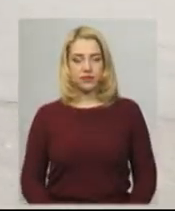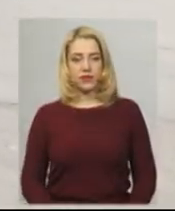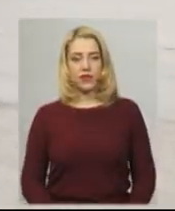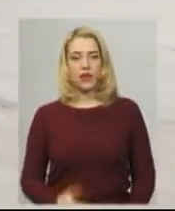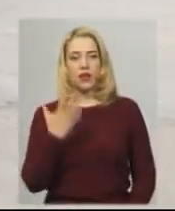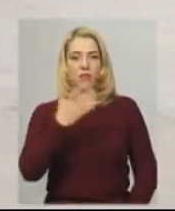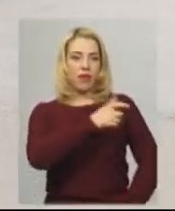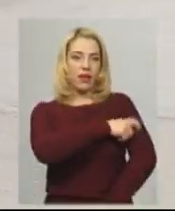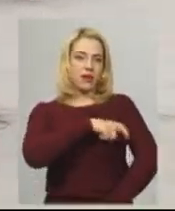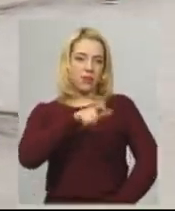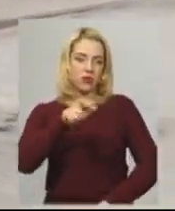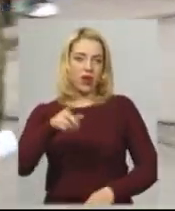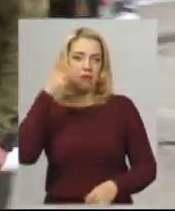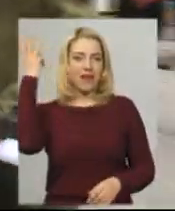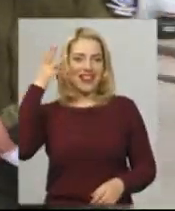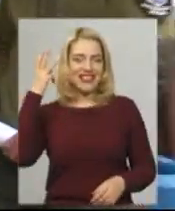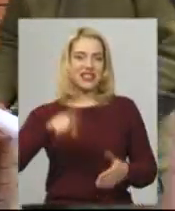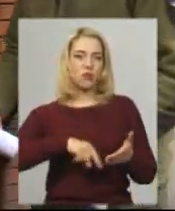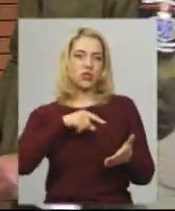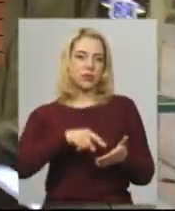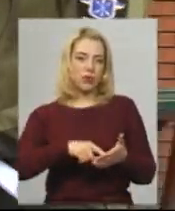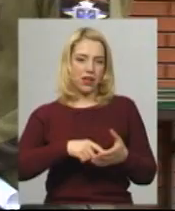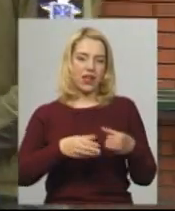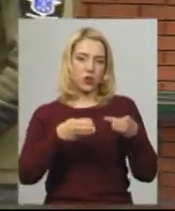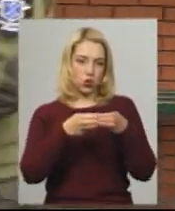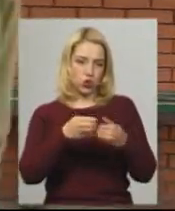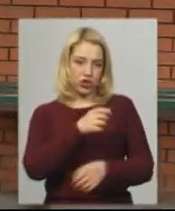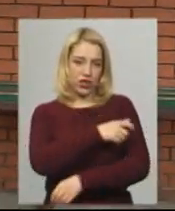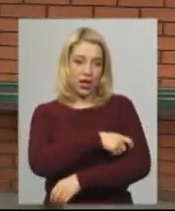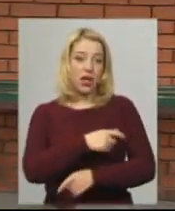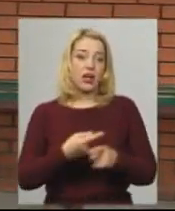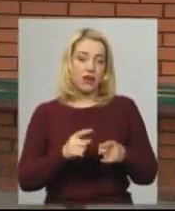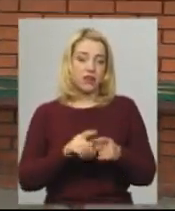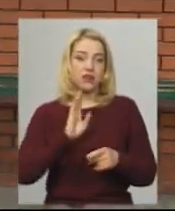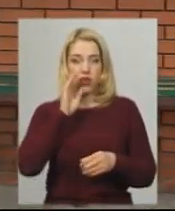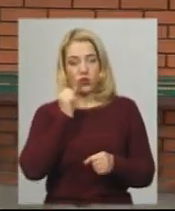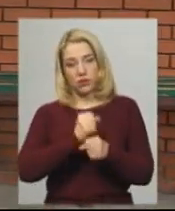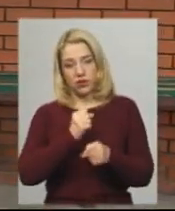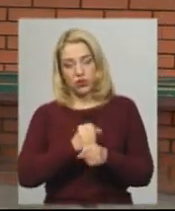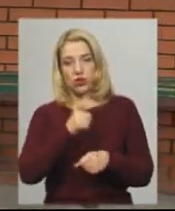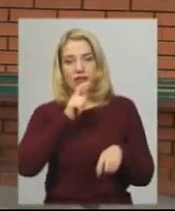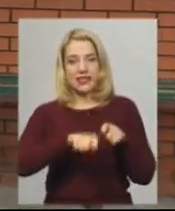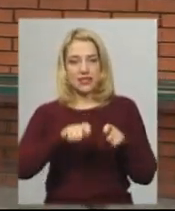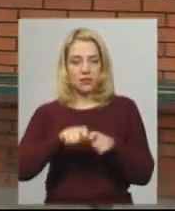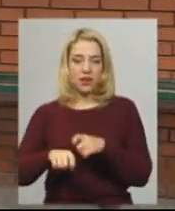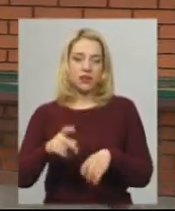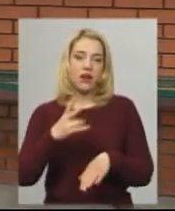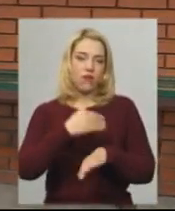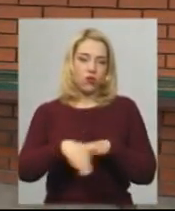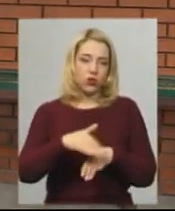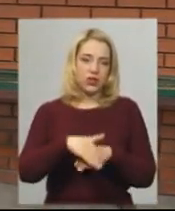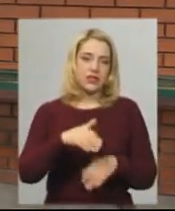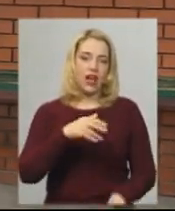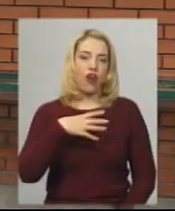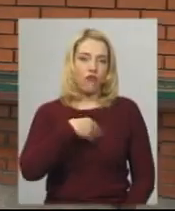П'ять патрулів Хмельницької муніципальної дружини відранку працюють на вулицях обласного центру. Інспектори Ковбич і Іванов патрулюють дві вулиці Молодіжної, Львівське